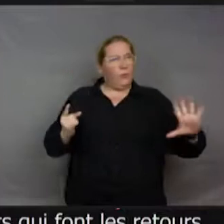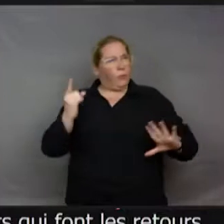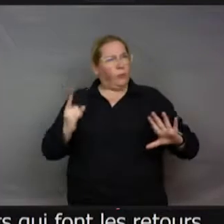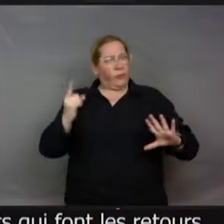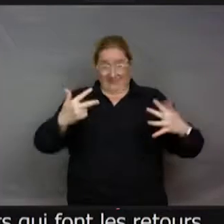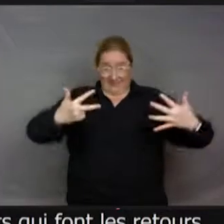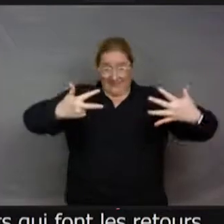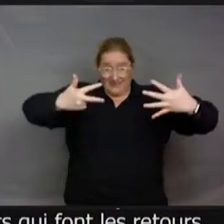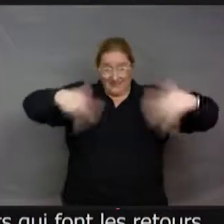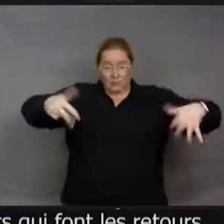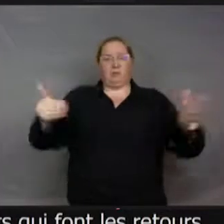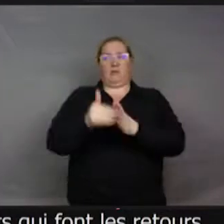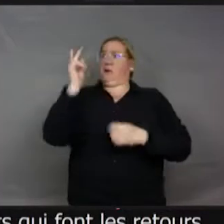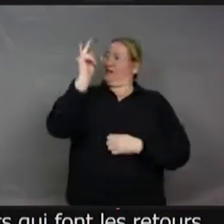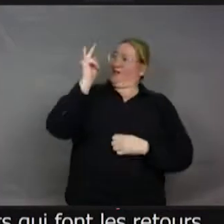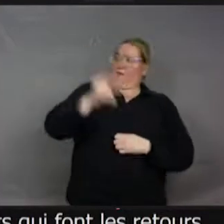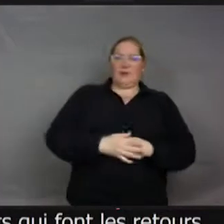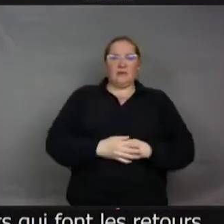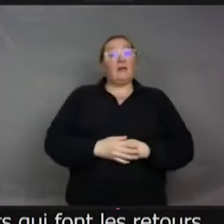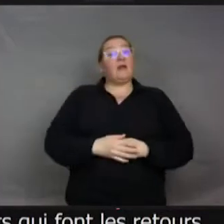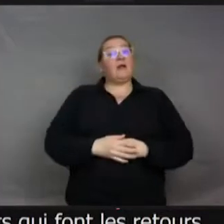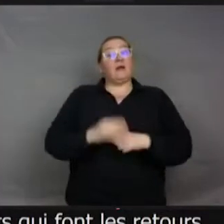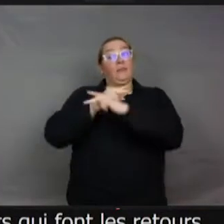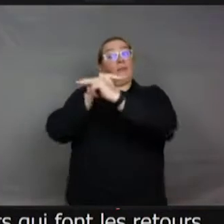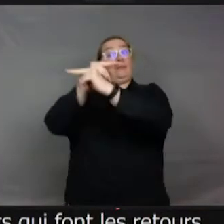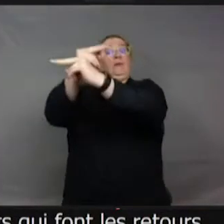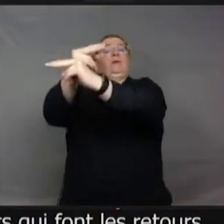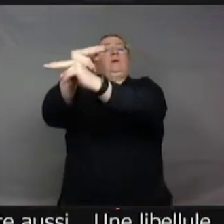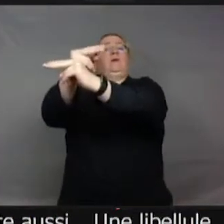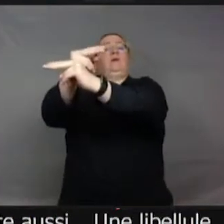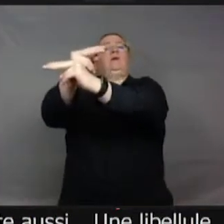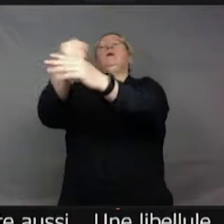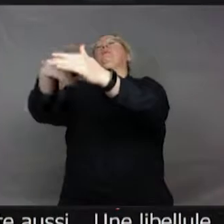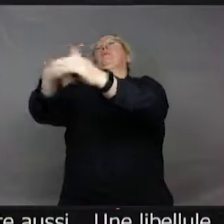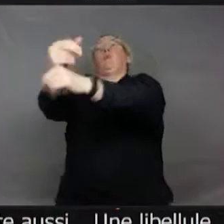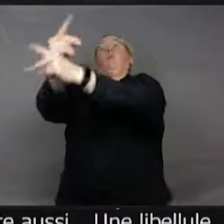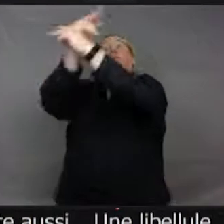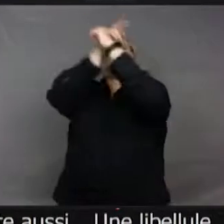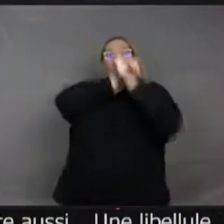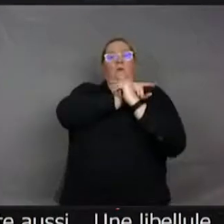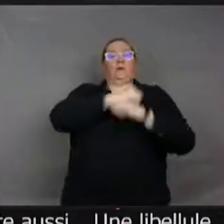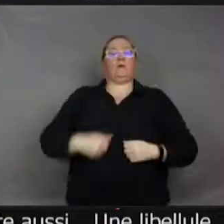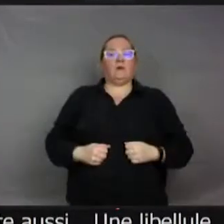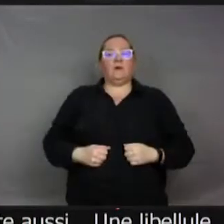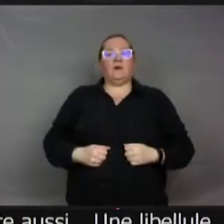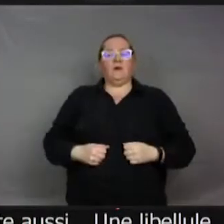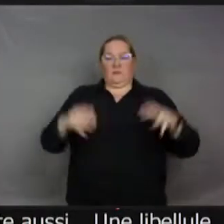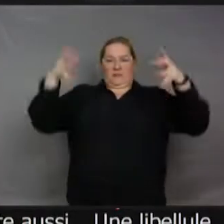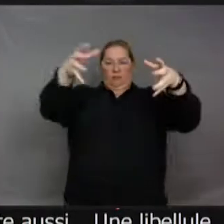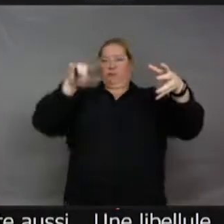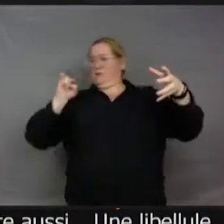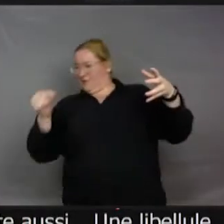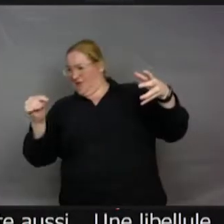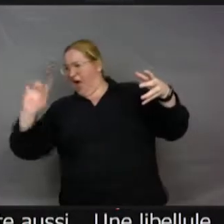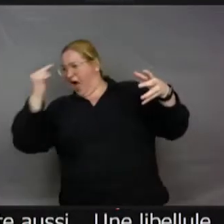kilomètres. Mais ce n pas le même individu. Mais en revanche, ils reviennent au même endroit. Donc, ils partent d'Inde, ils font une soupe, ils passent en Afrique. Il y a 18 000